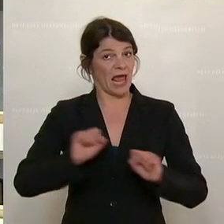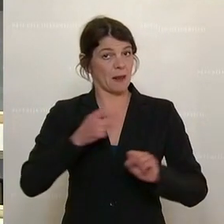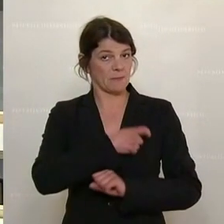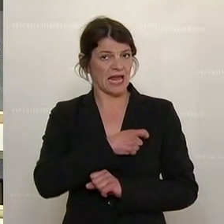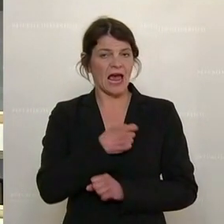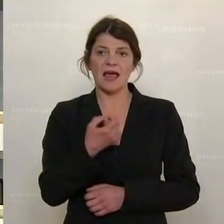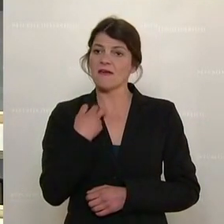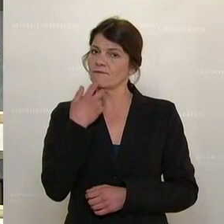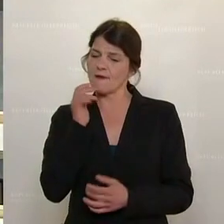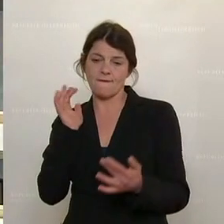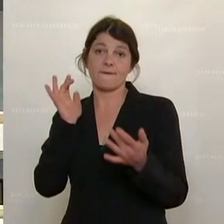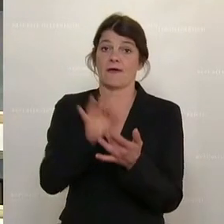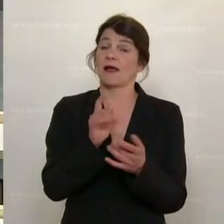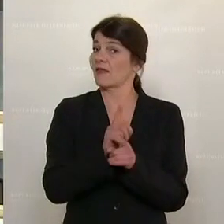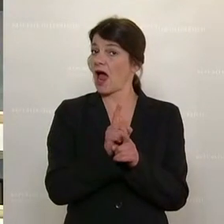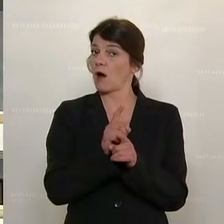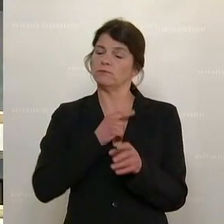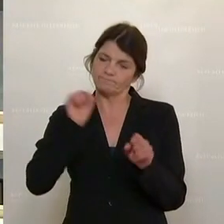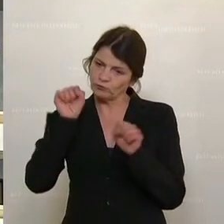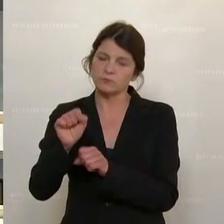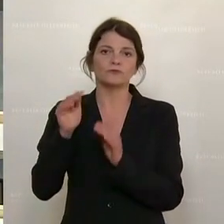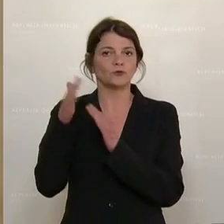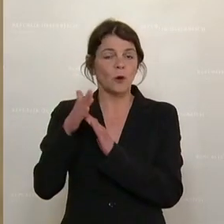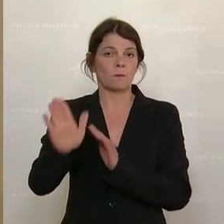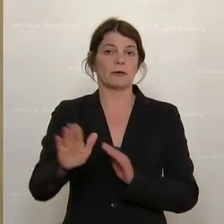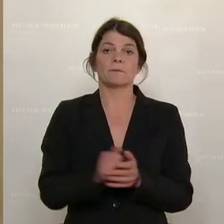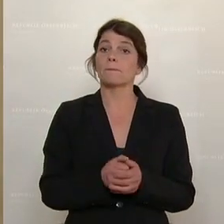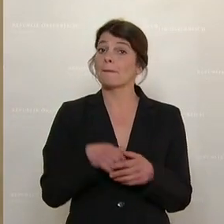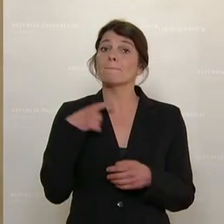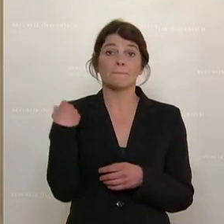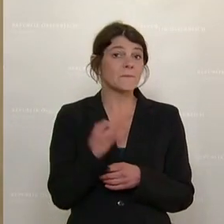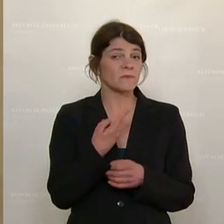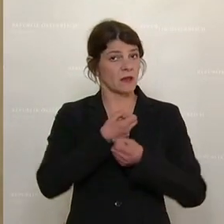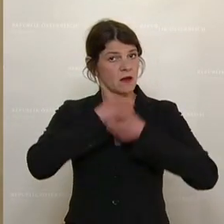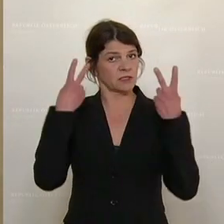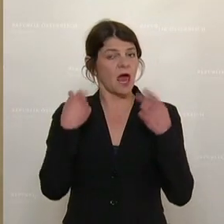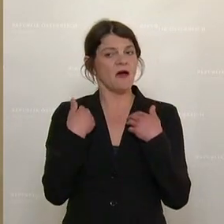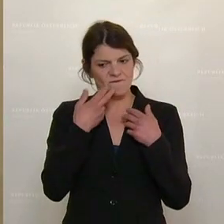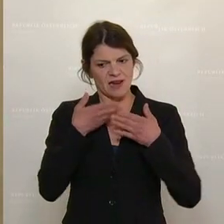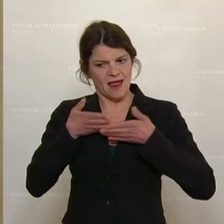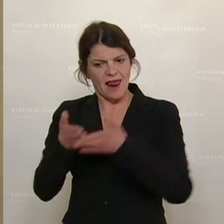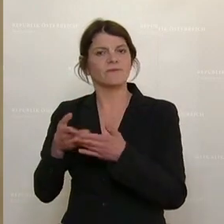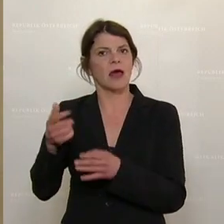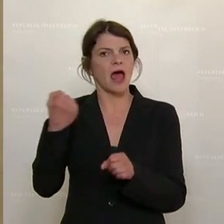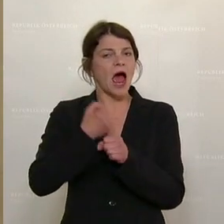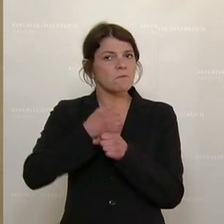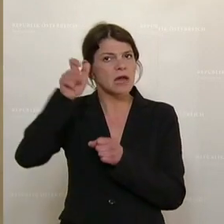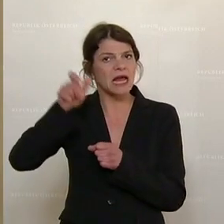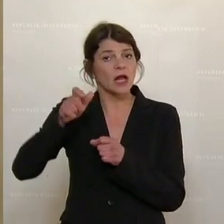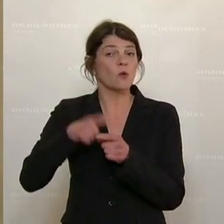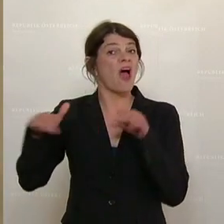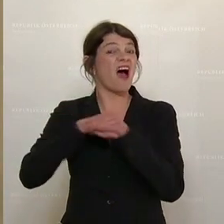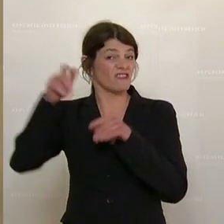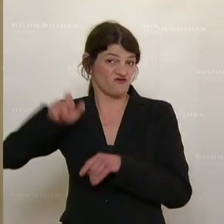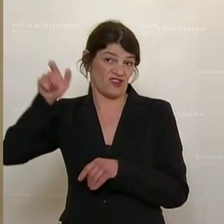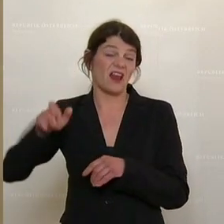einen klaren Gegenpol auch zu setzen. Wir stehen ganz eindeutig auf Seite der Arbeit und der Angestellten.